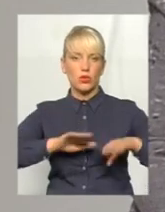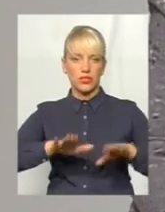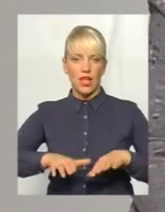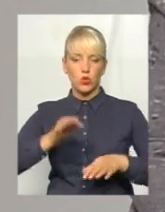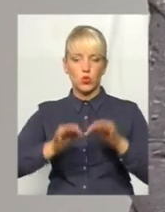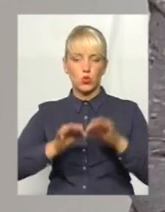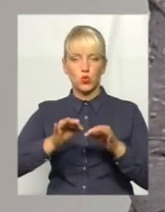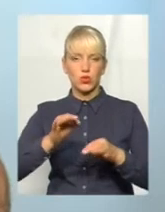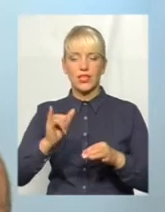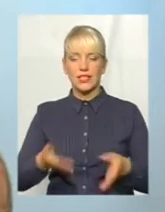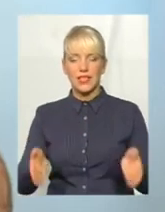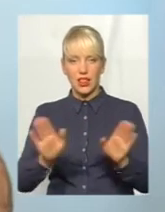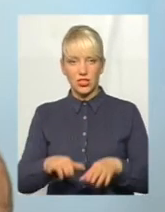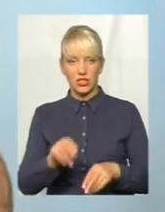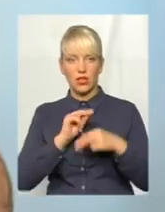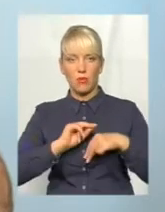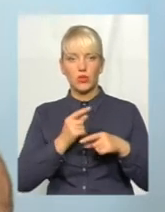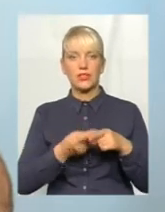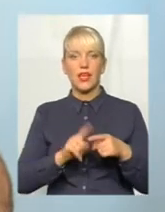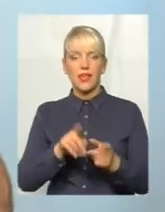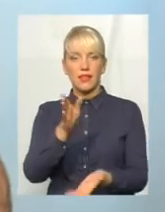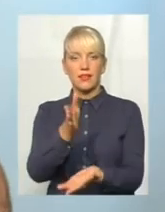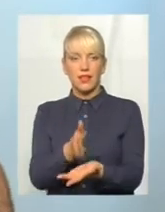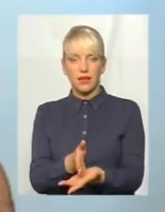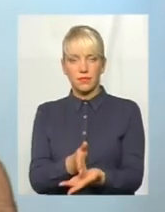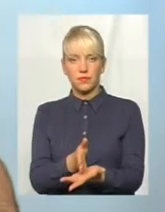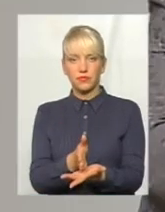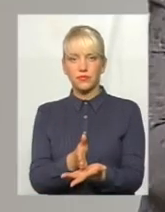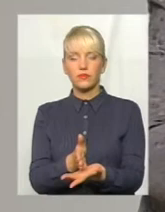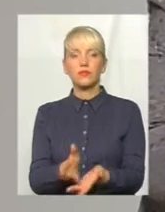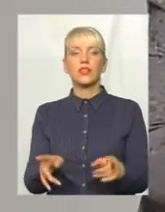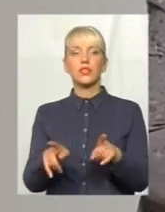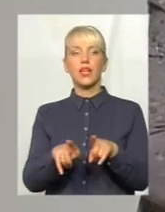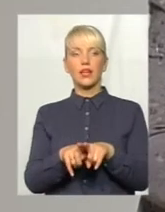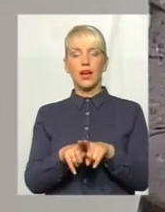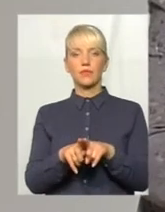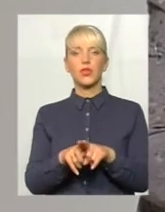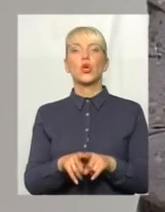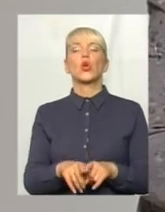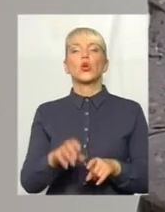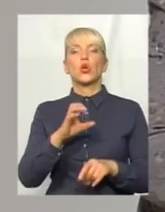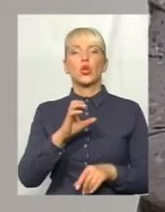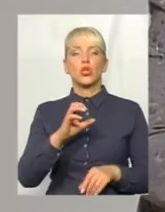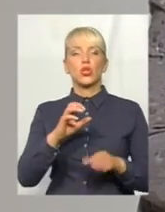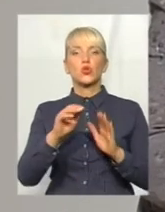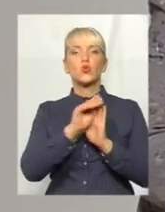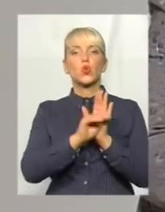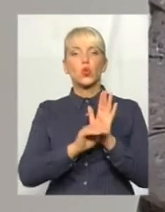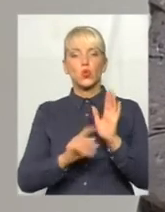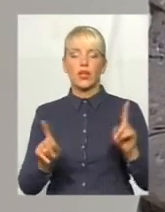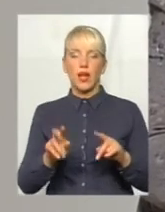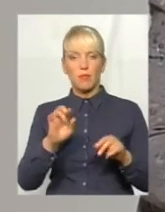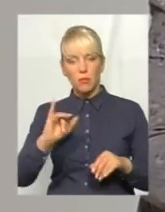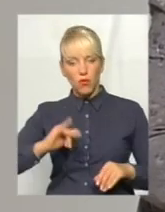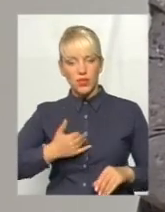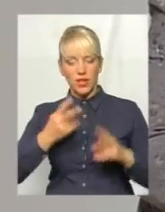лишилася працювати. Це є така структура, яка повинна би, по суті,